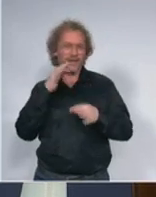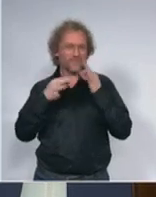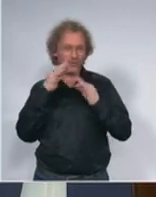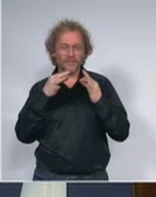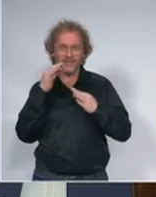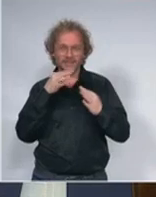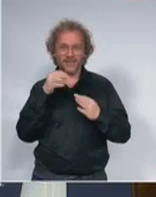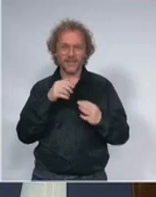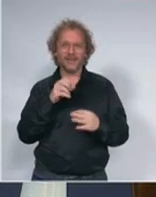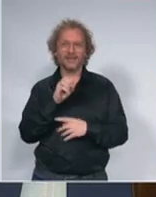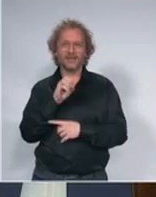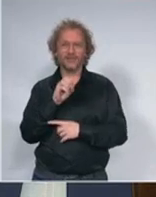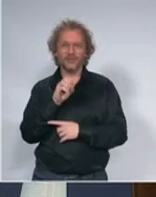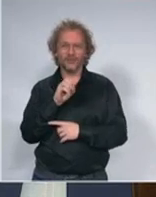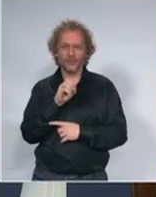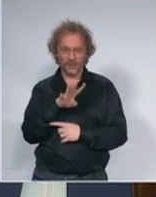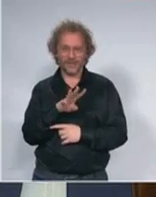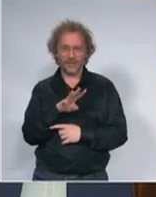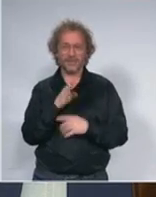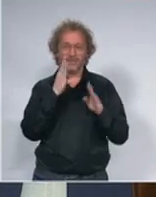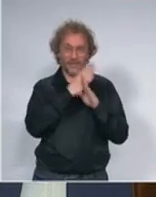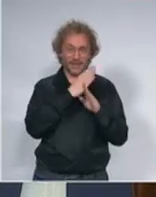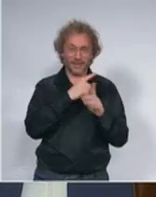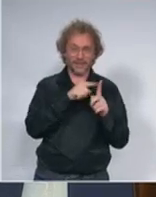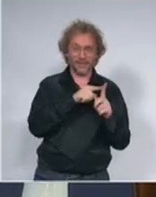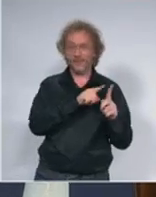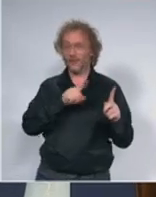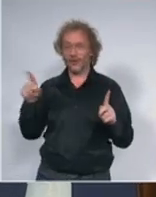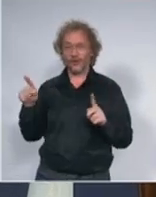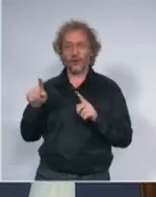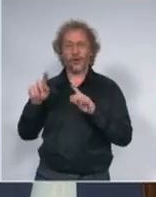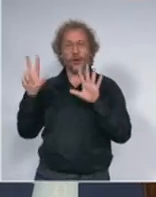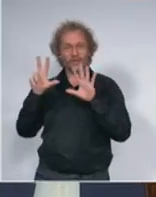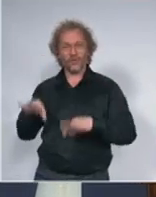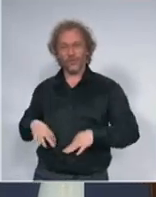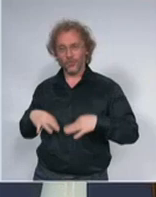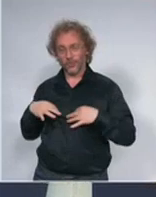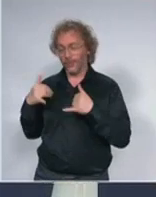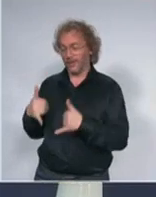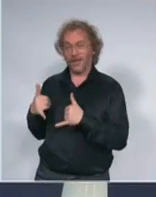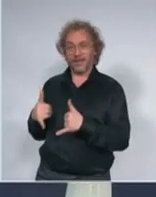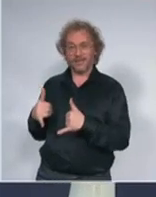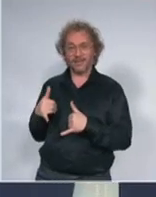do 8 časova danas, u Srbiji se vratilo 65